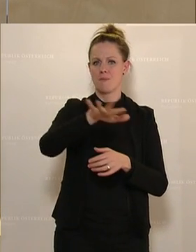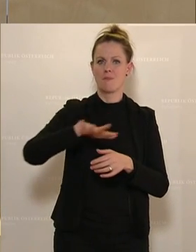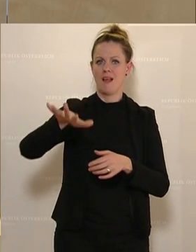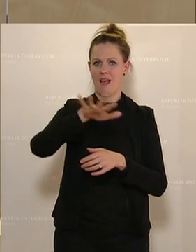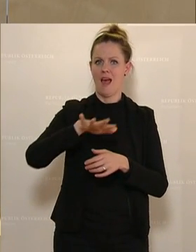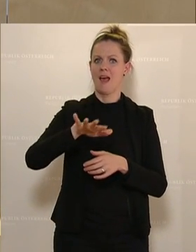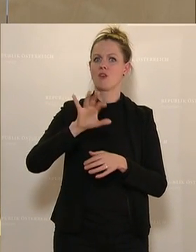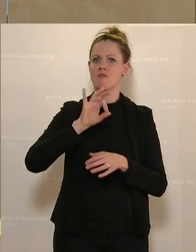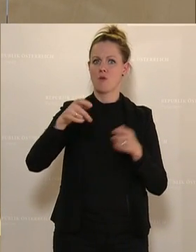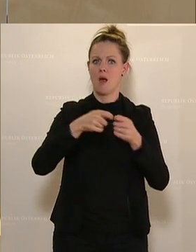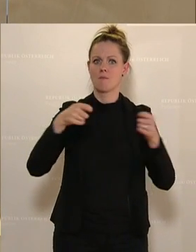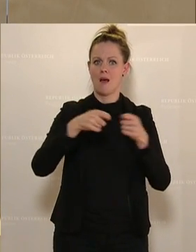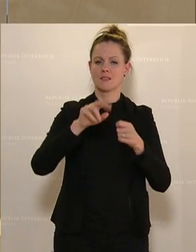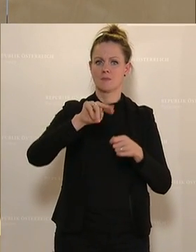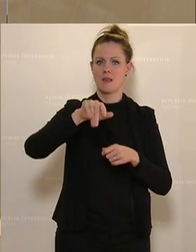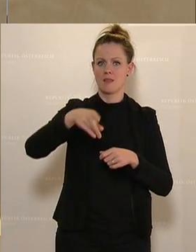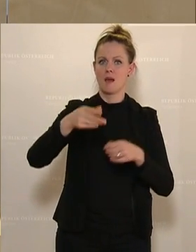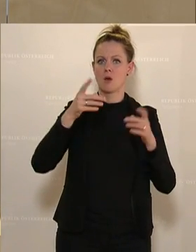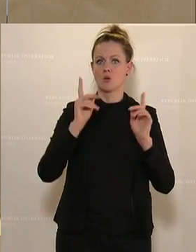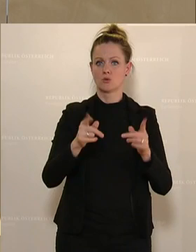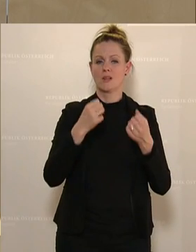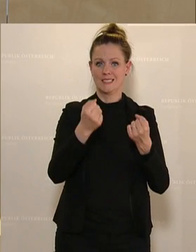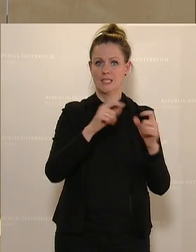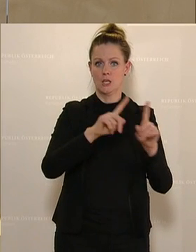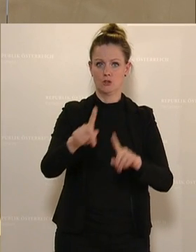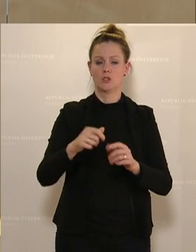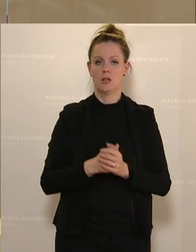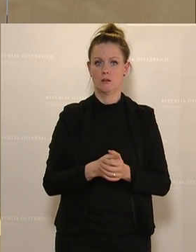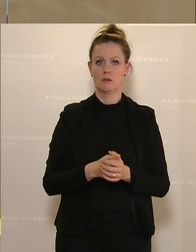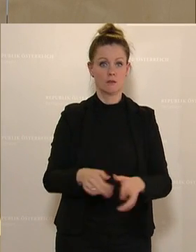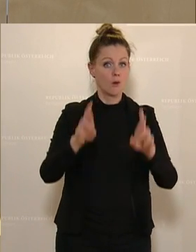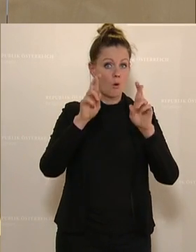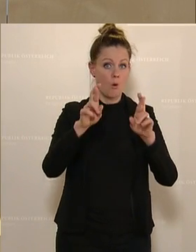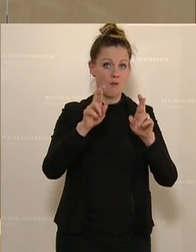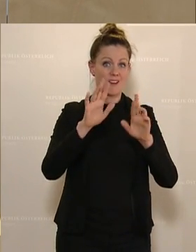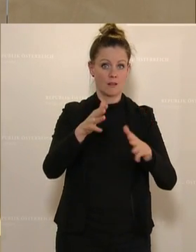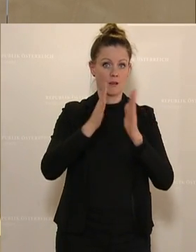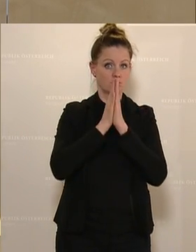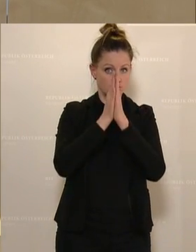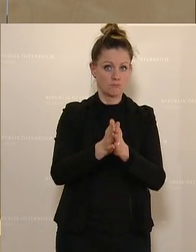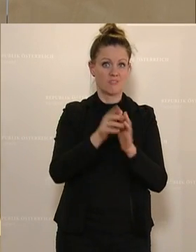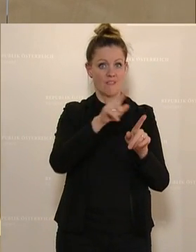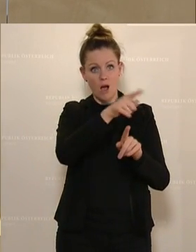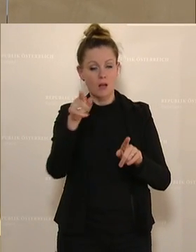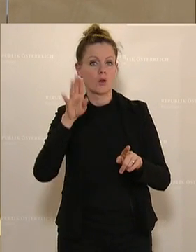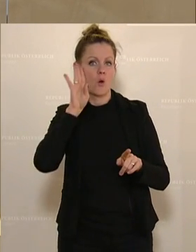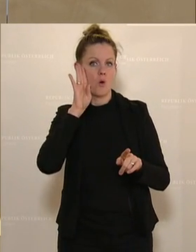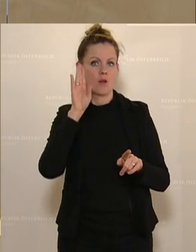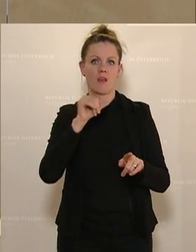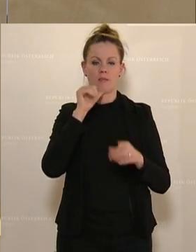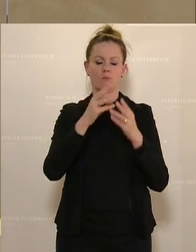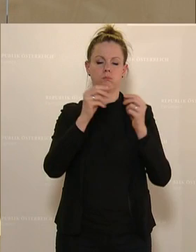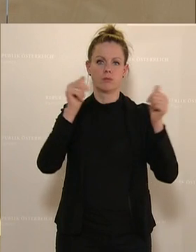die entsprechenden Maßnahmen des NAPs sicherstellen sollen. Und wollen wir hoffen, dass Ihr Appell dort auch gehört wurde und nicht